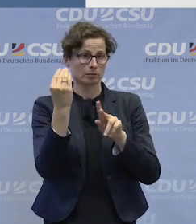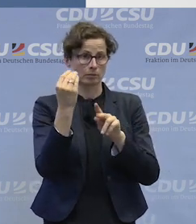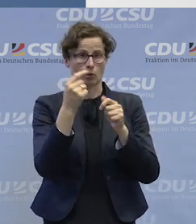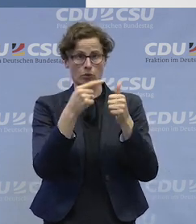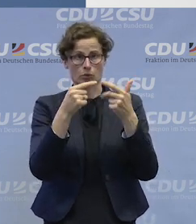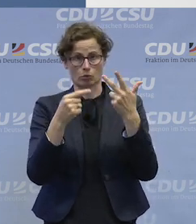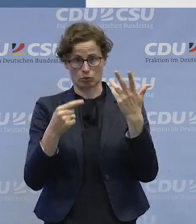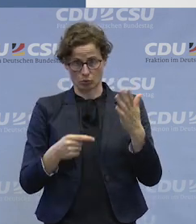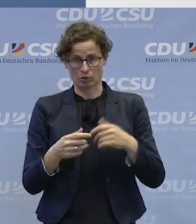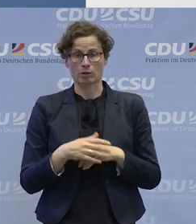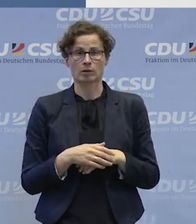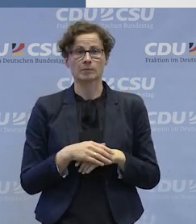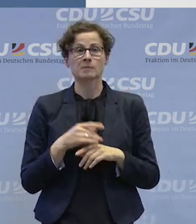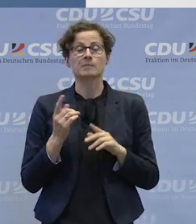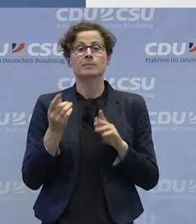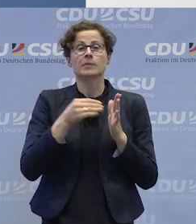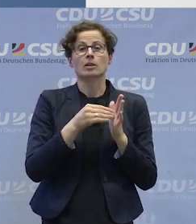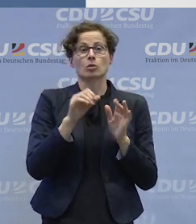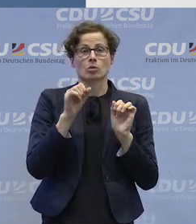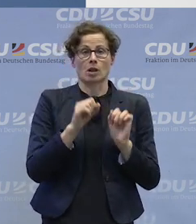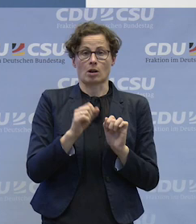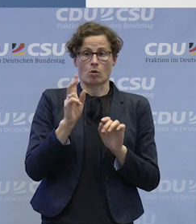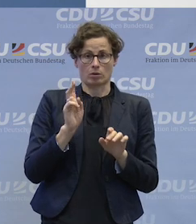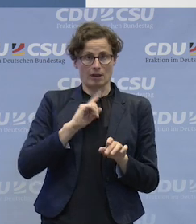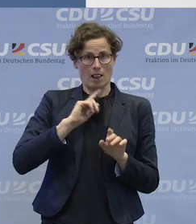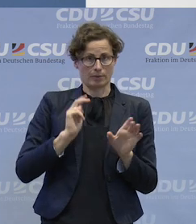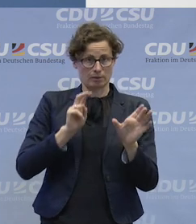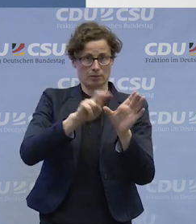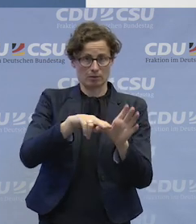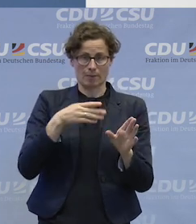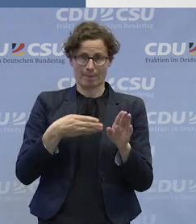geboten werden zur Beteiligung und des Austausches miteinander.